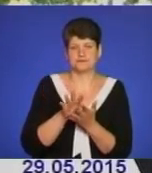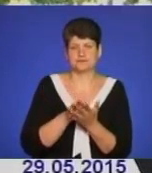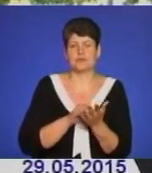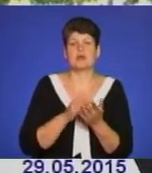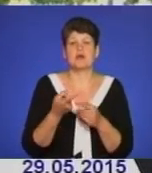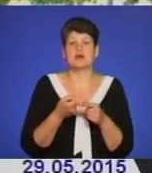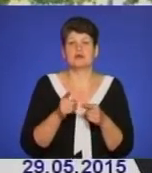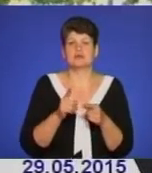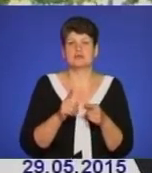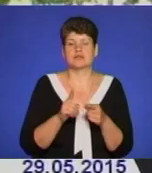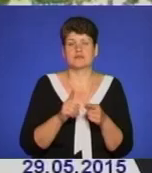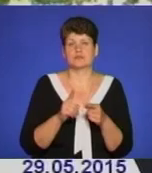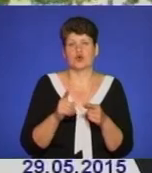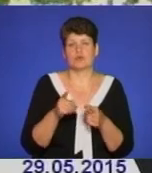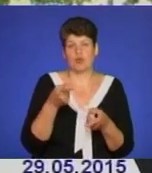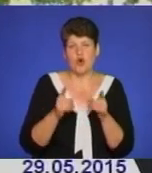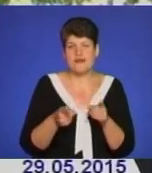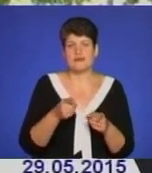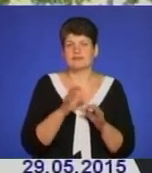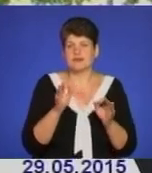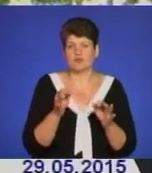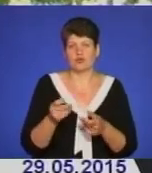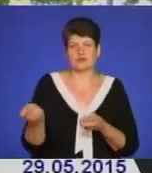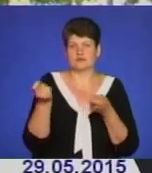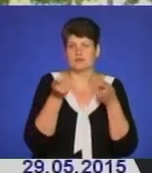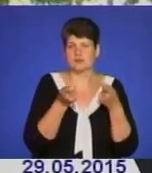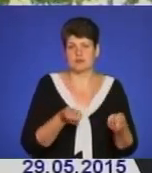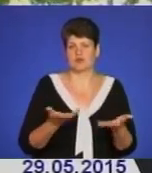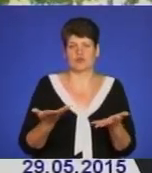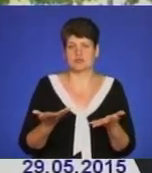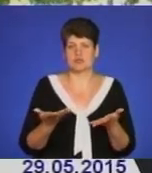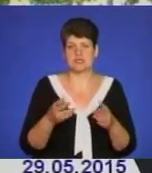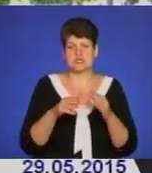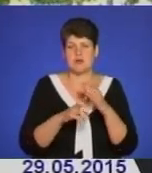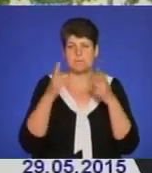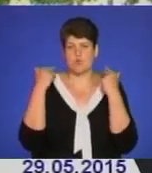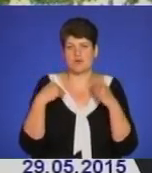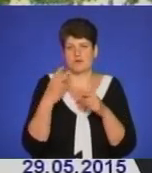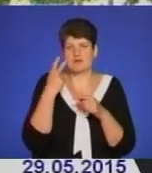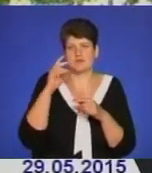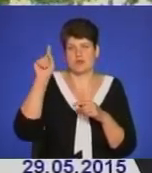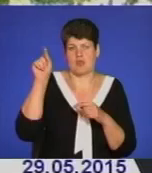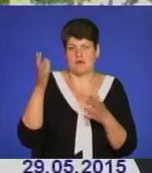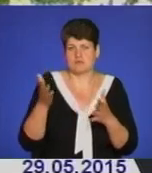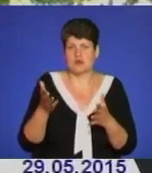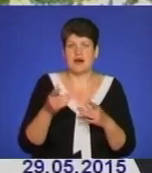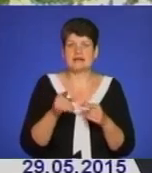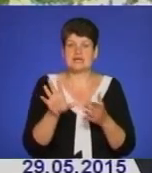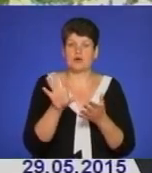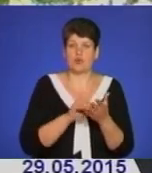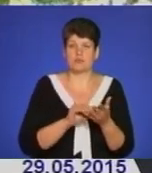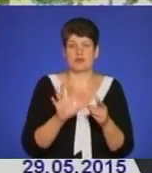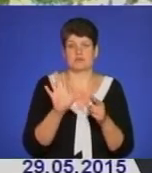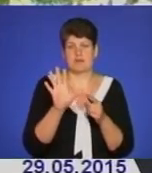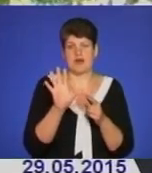Всецариця ніколи не виїжджали з Вітобецького монастиря гори Афон. Вона завжди перебуває там. Це одна із п'яти ікон, копійка